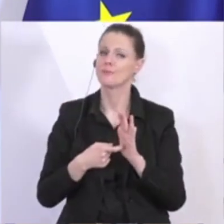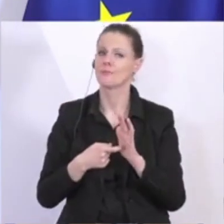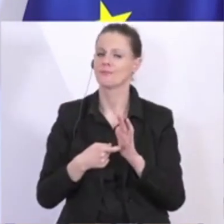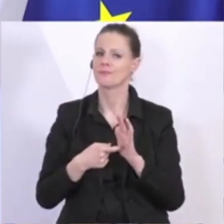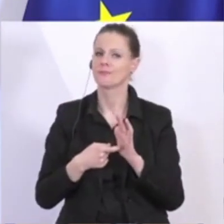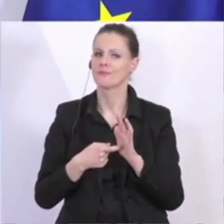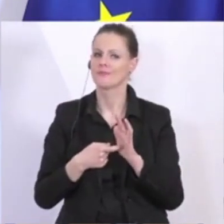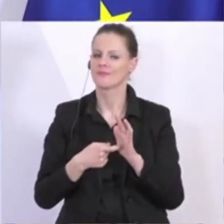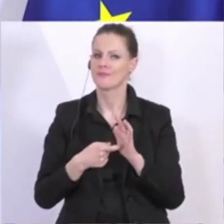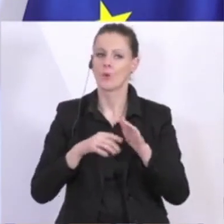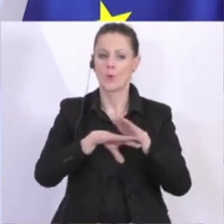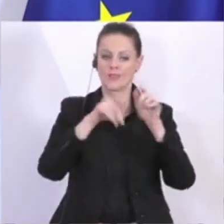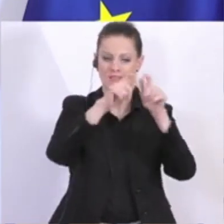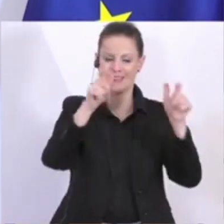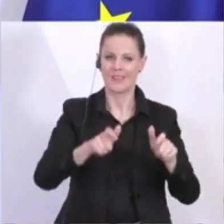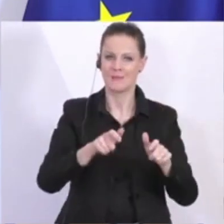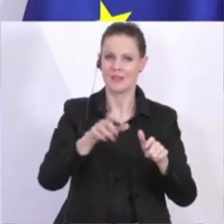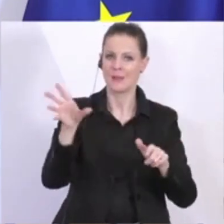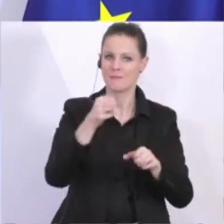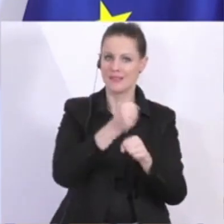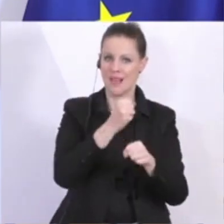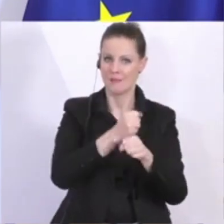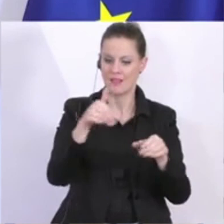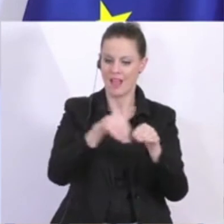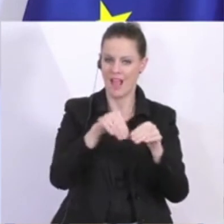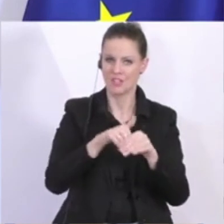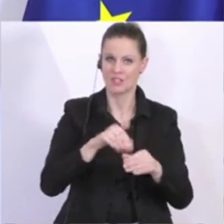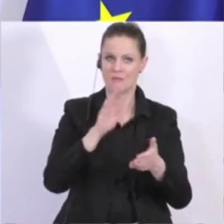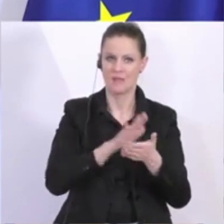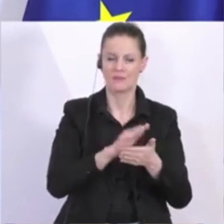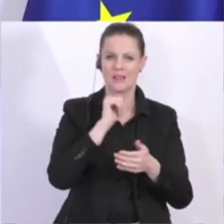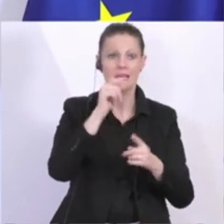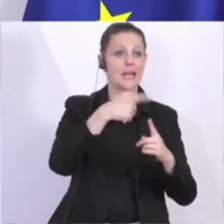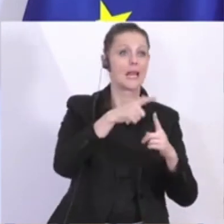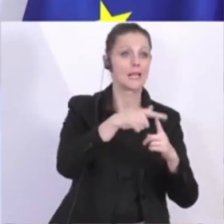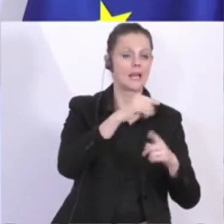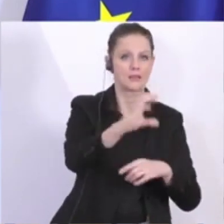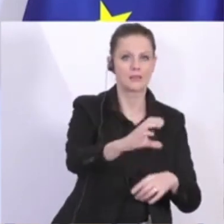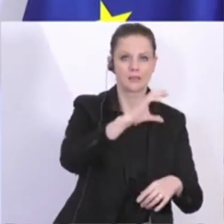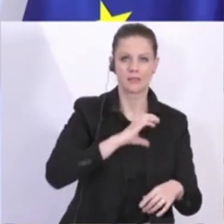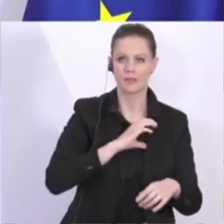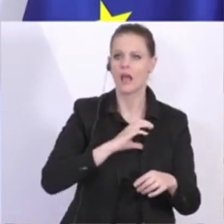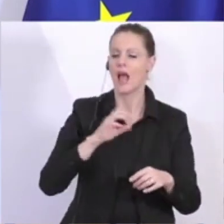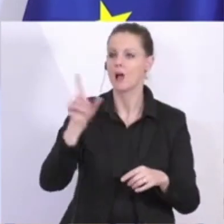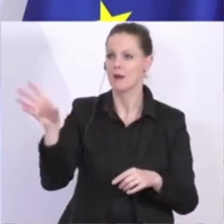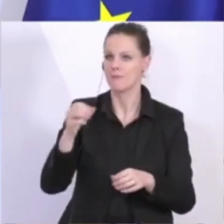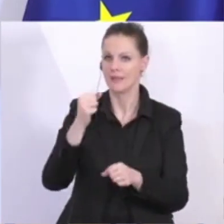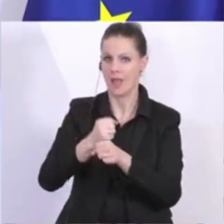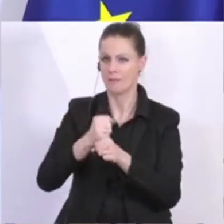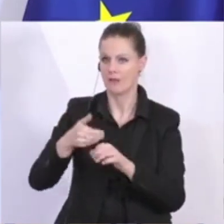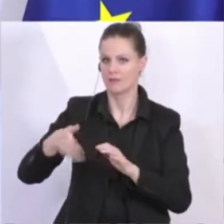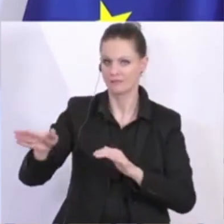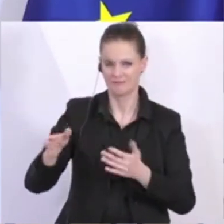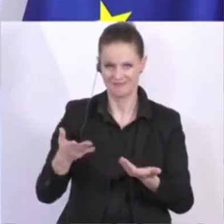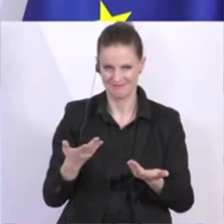die Mitarbeiter im Unternehmen behält und nicht eine Kombination hat von Kredit-Inanspruchnahme und Mitarbeiterabbau. Das ist uns sehr, sehr